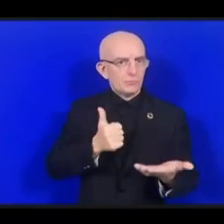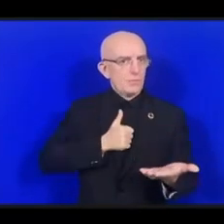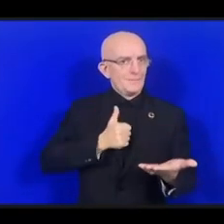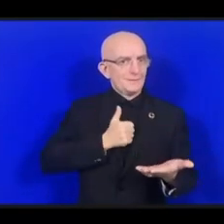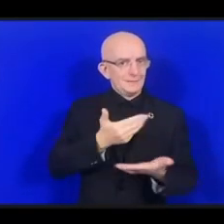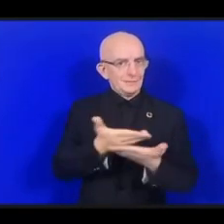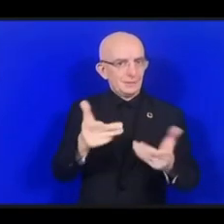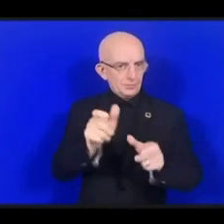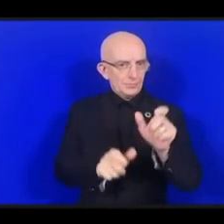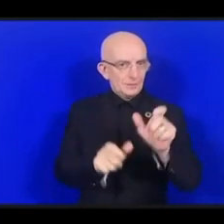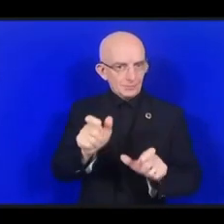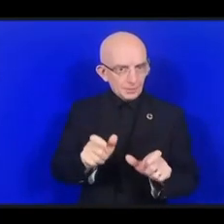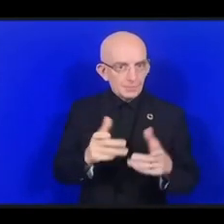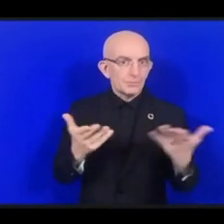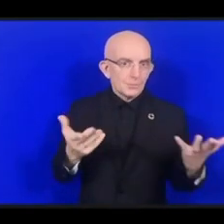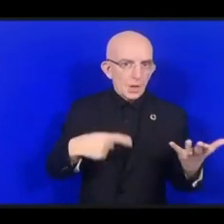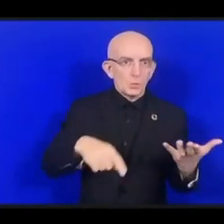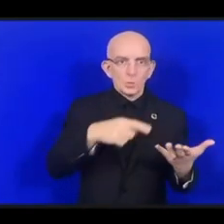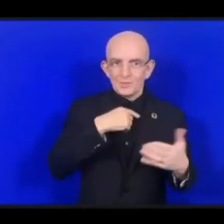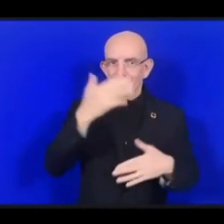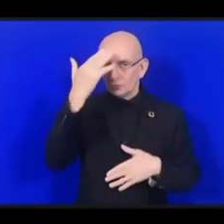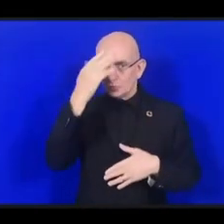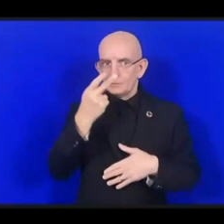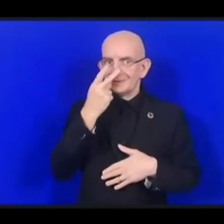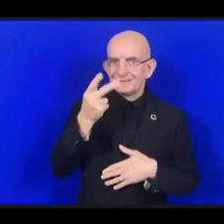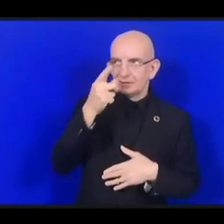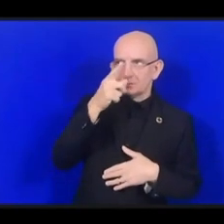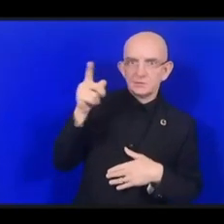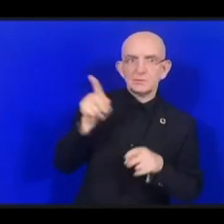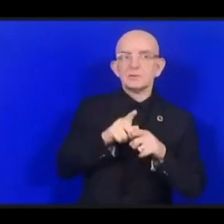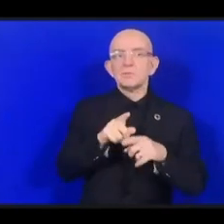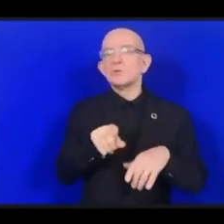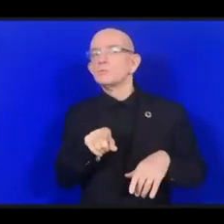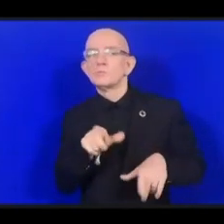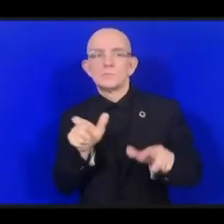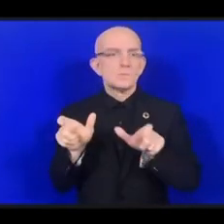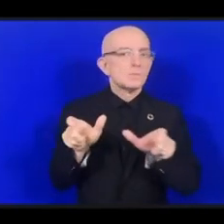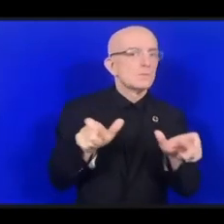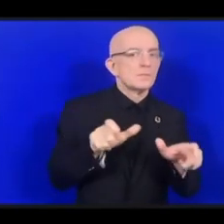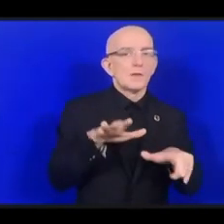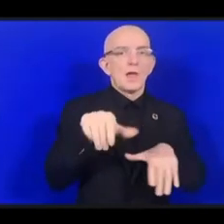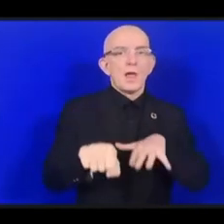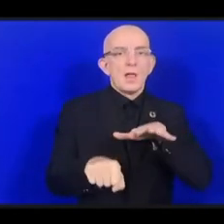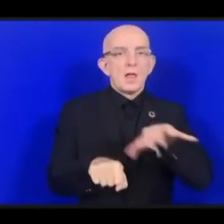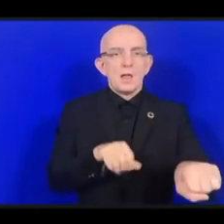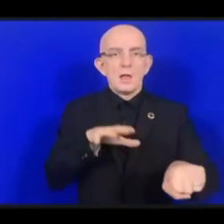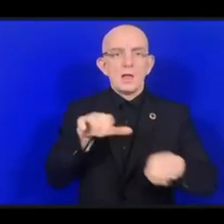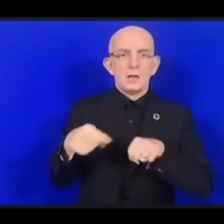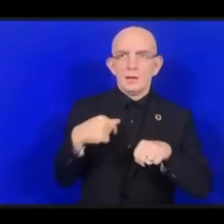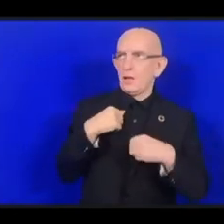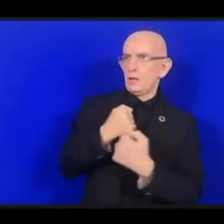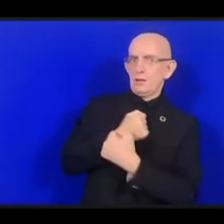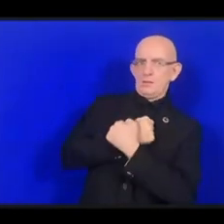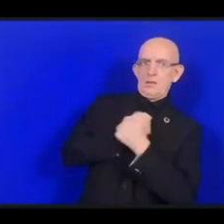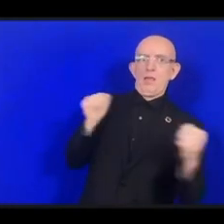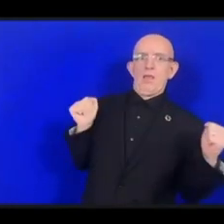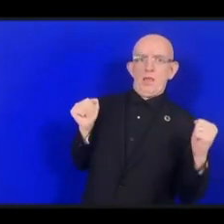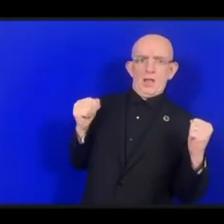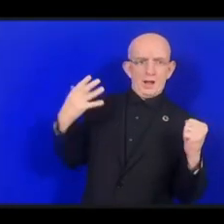нарушением неприкосновенности личных данных, угрозы, связанные со